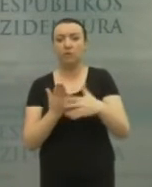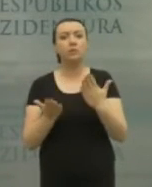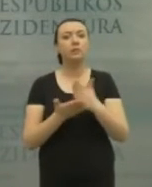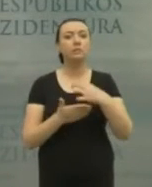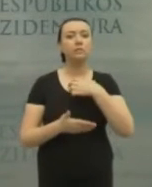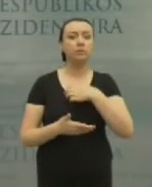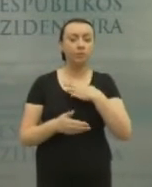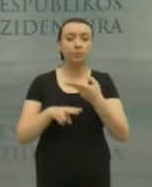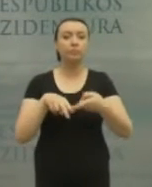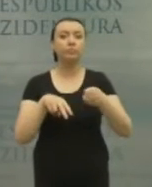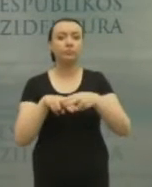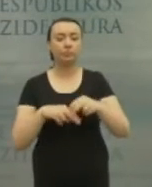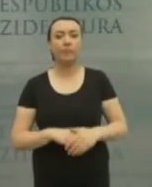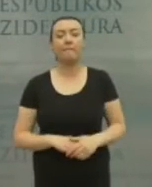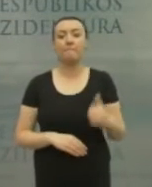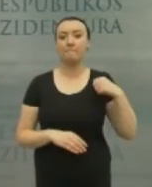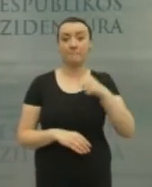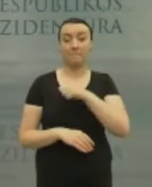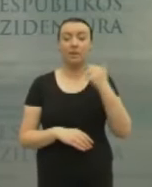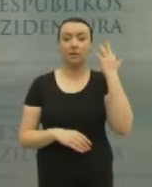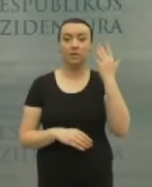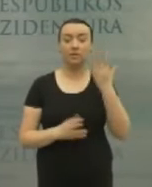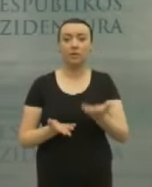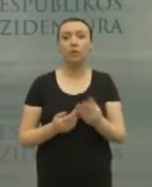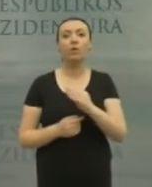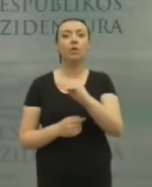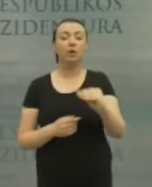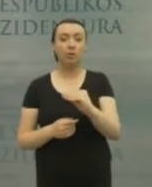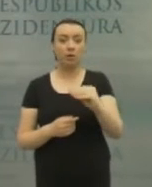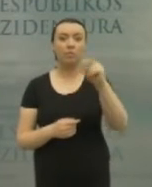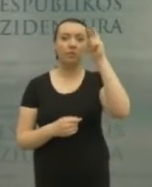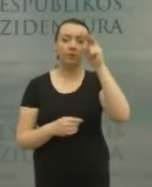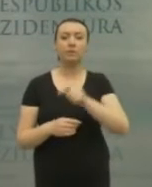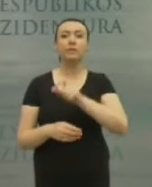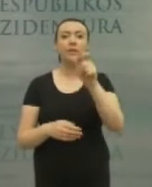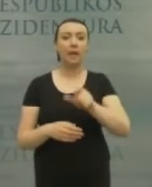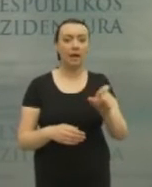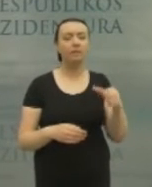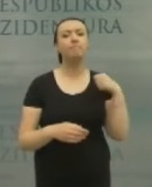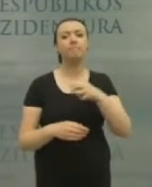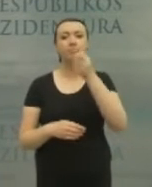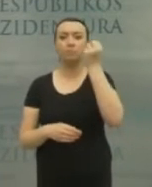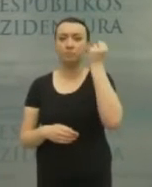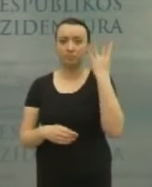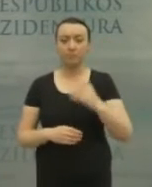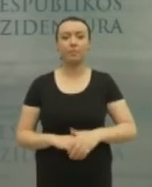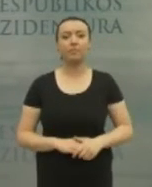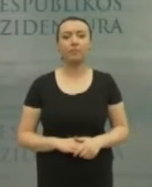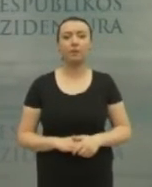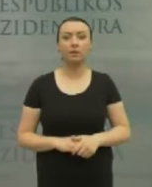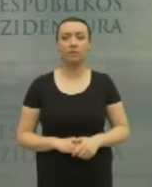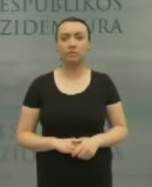labai svarbu, nes manau, kad Europos Sąjungos valstybės narės taip pagi supranta, jog